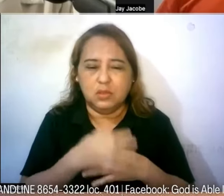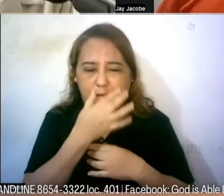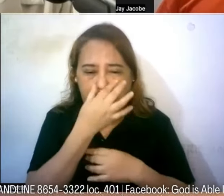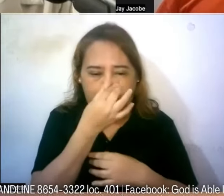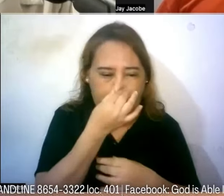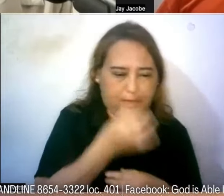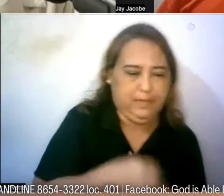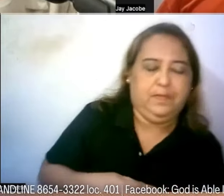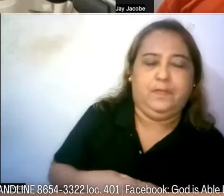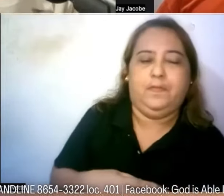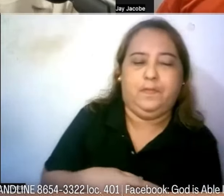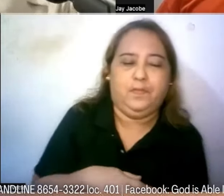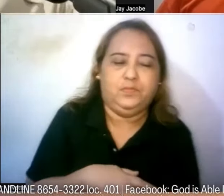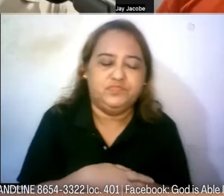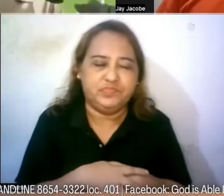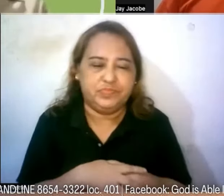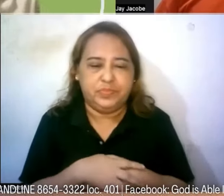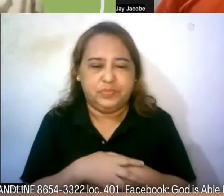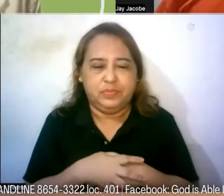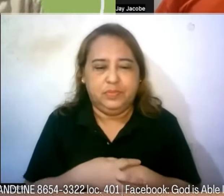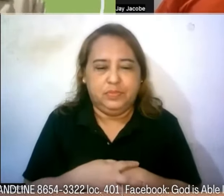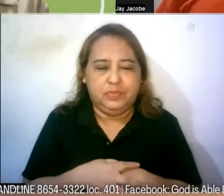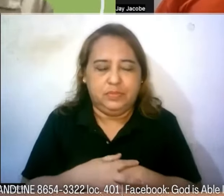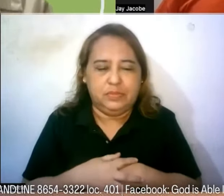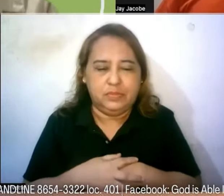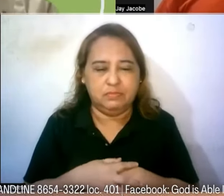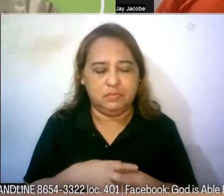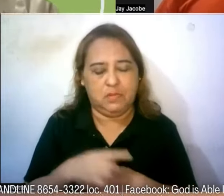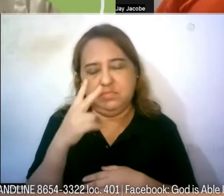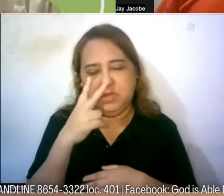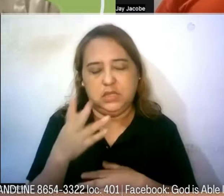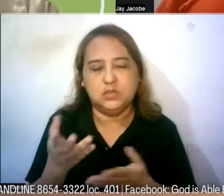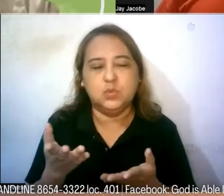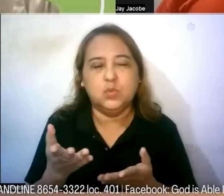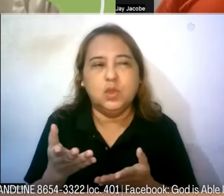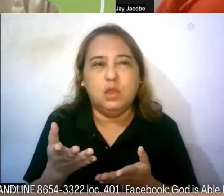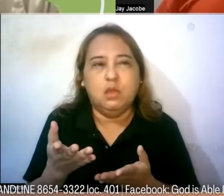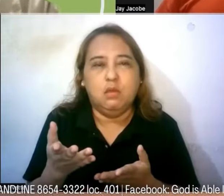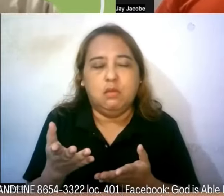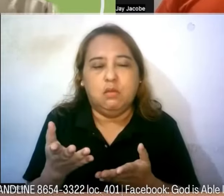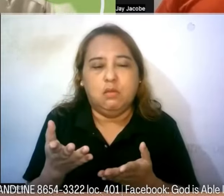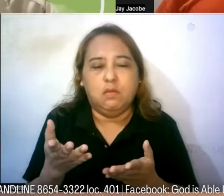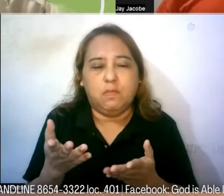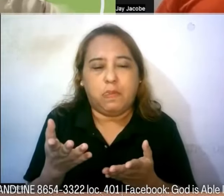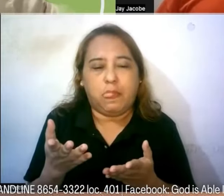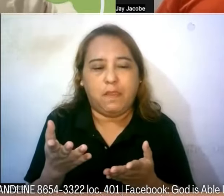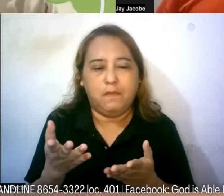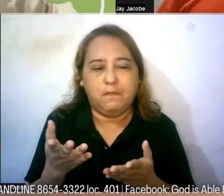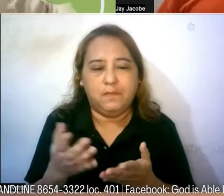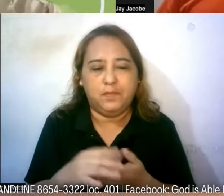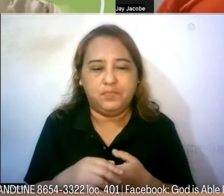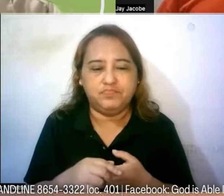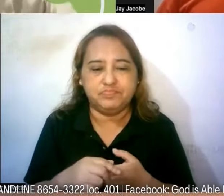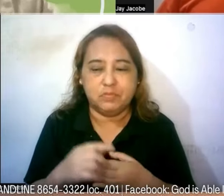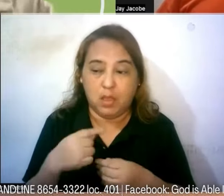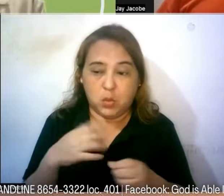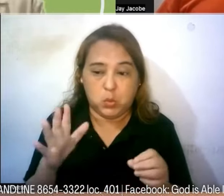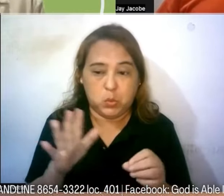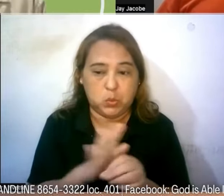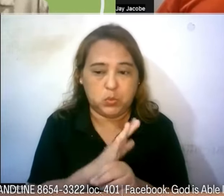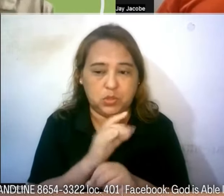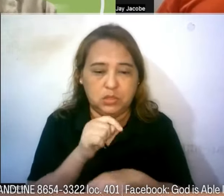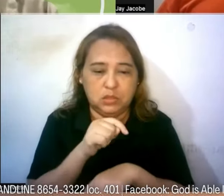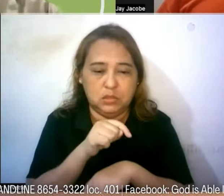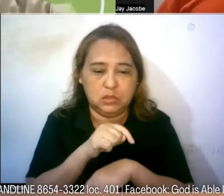lambak valleys of life ang nakita ko po yun ay since ako po ay talagang nag-full-time as